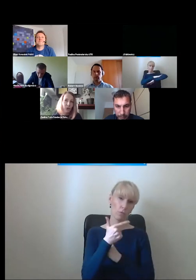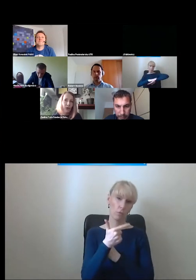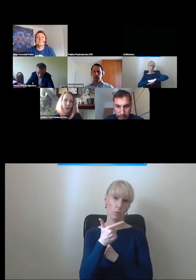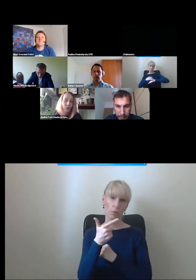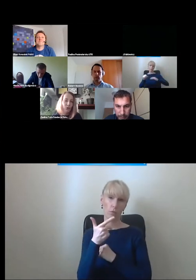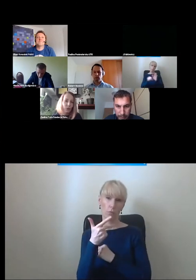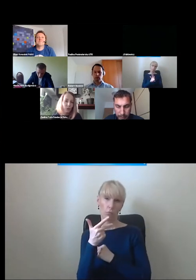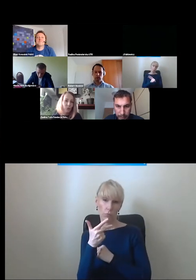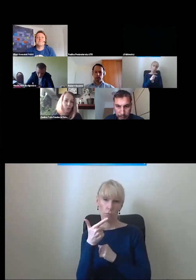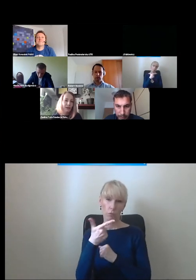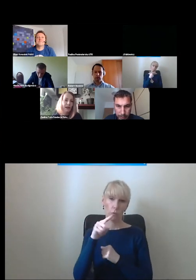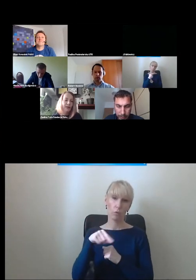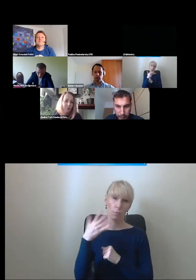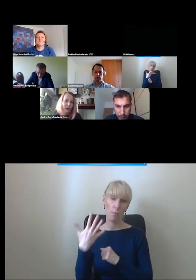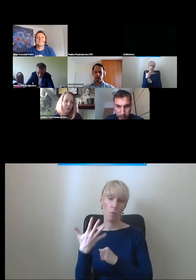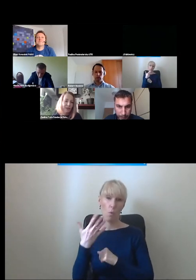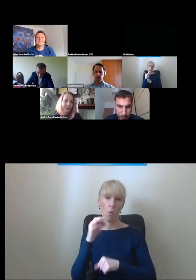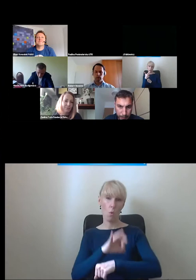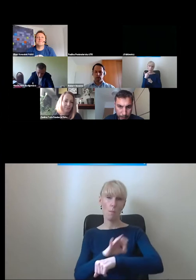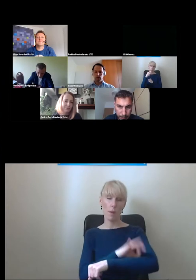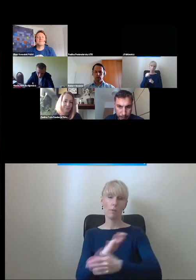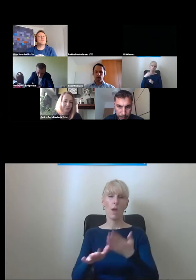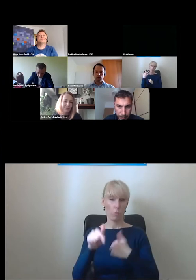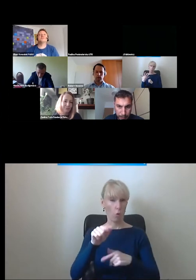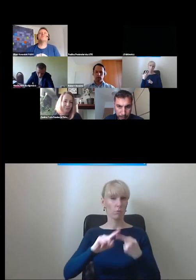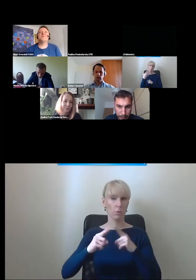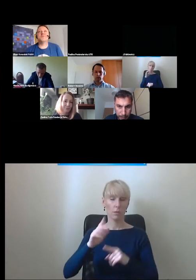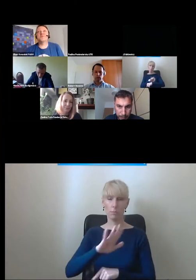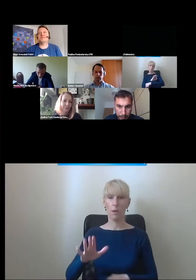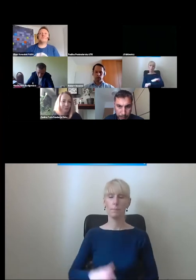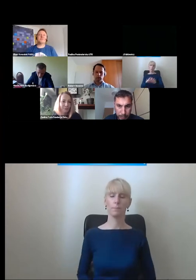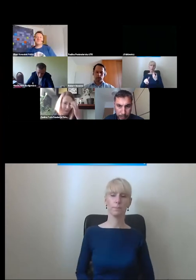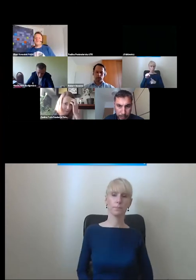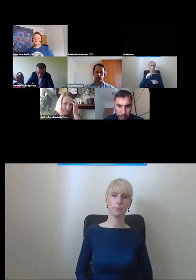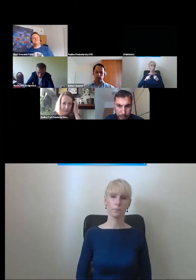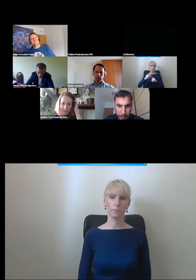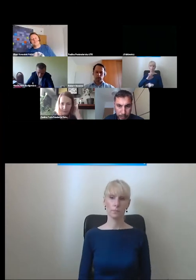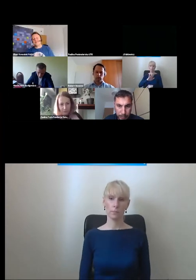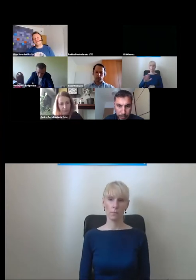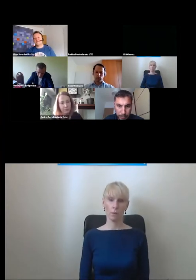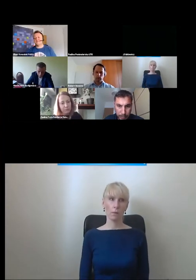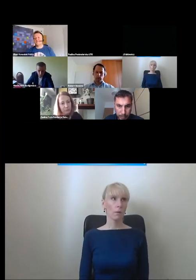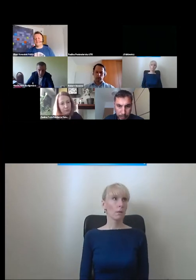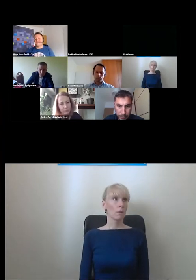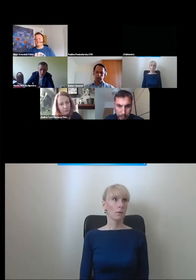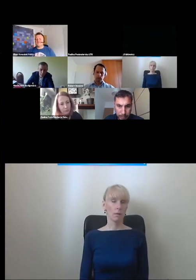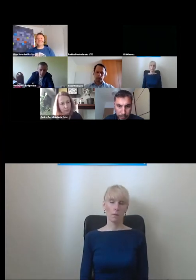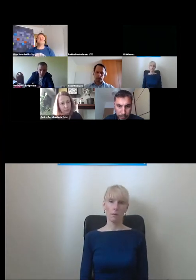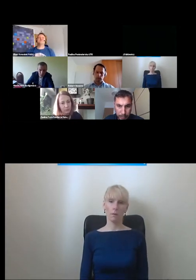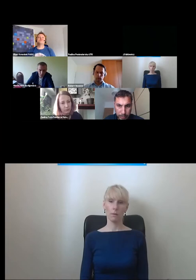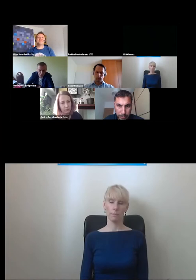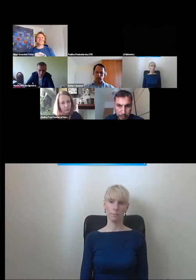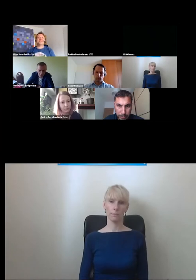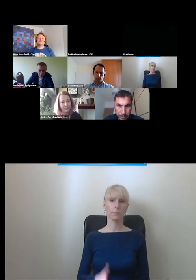jakichś dwóch, może dwóch i pół metra miałaby sens. To jeszcze spróbujemy później zapytać o to, no